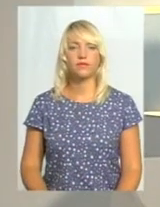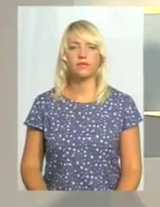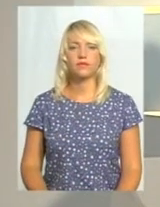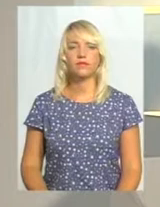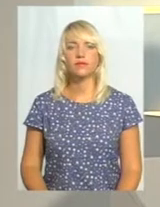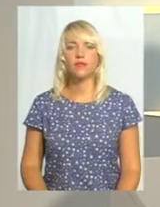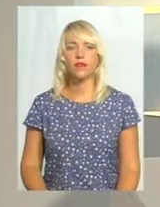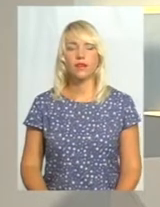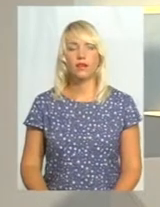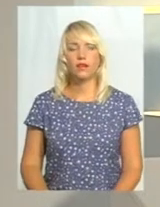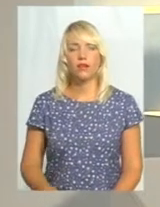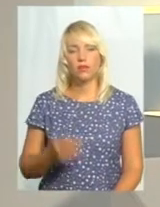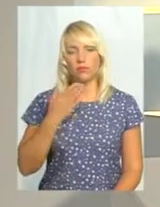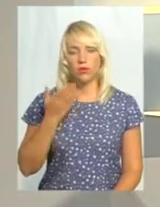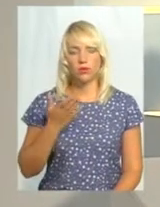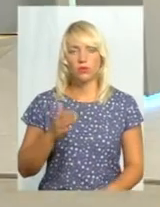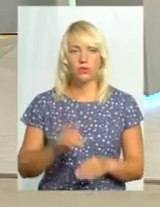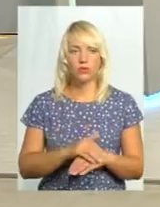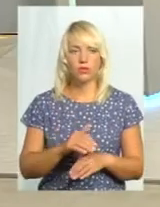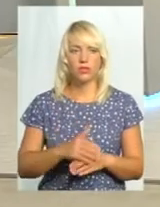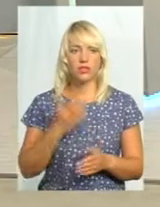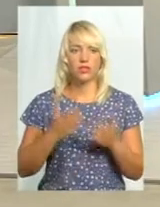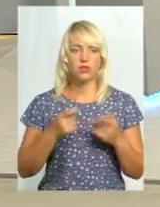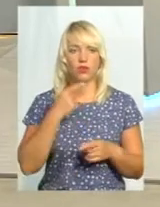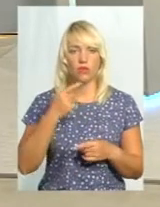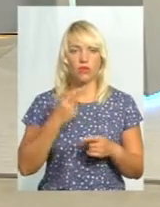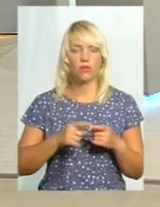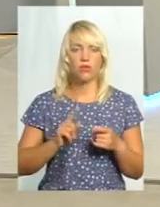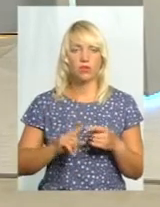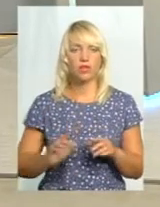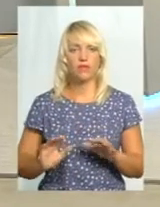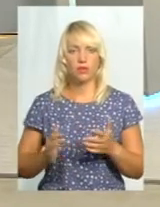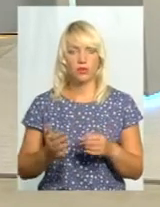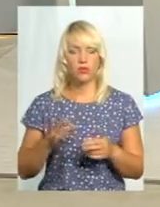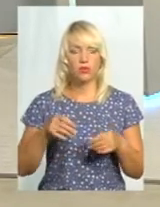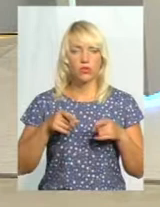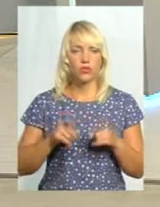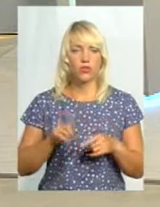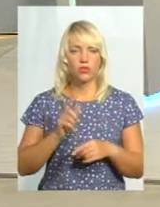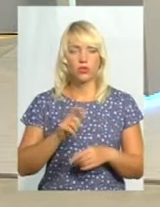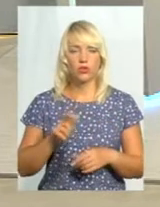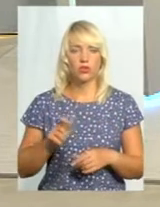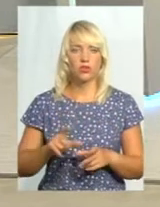Пані Олександр, от прокоментуйте. Якщо говорити саме про цей випадок, то дійсно люди їх